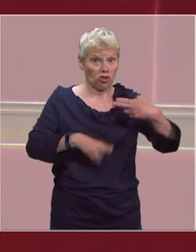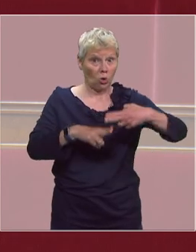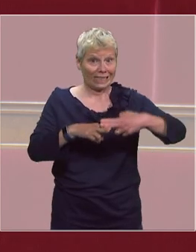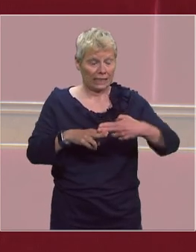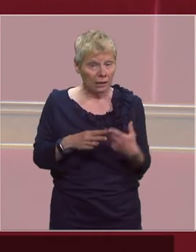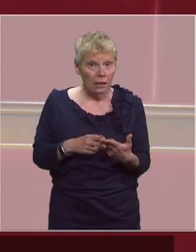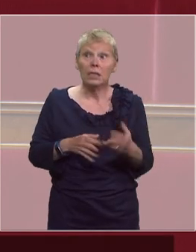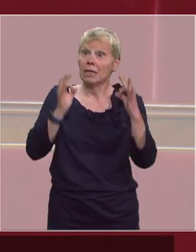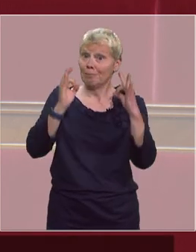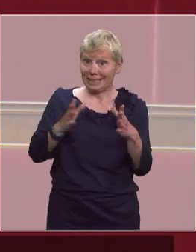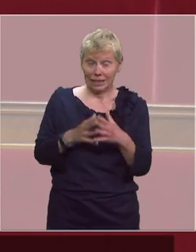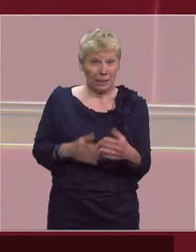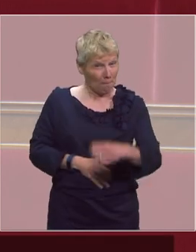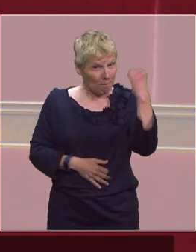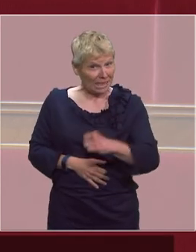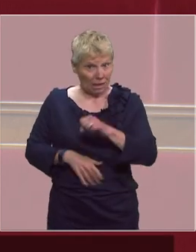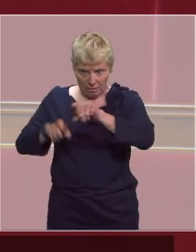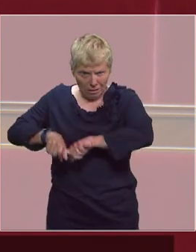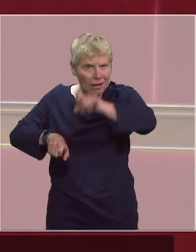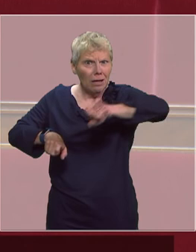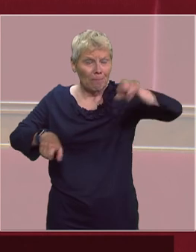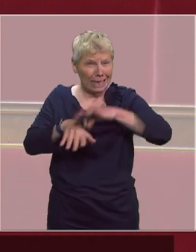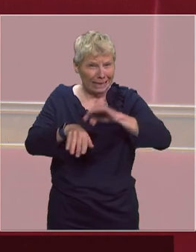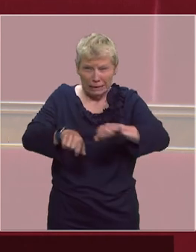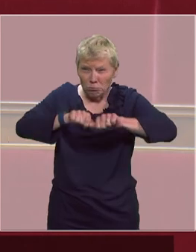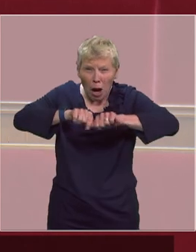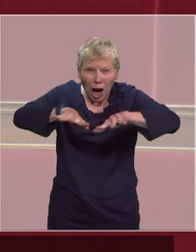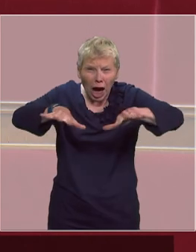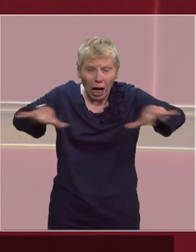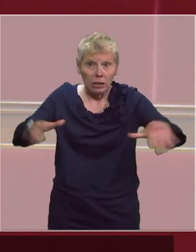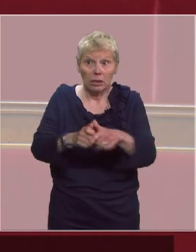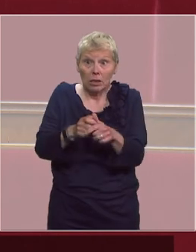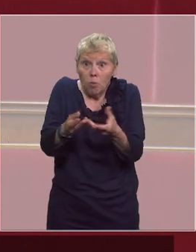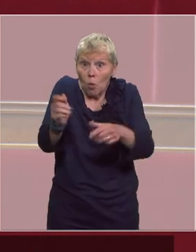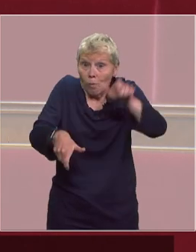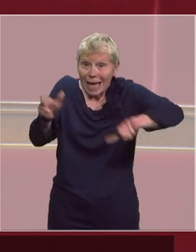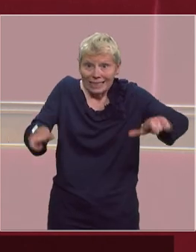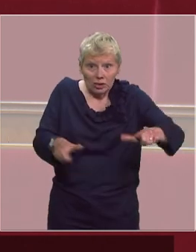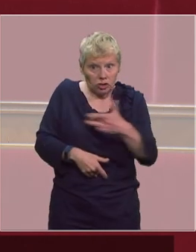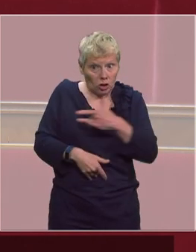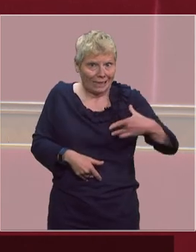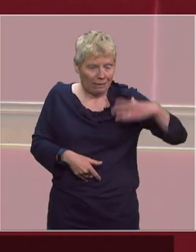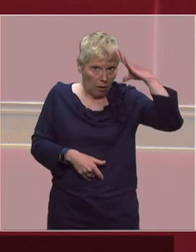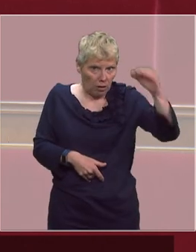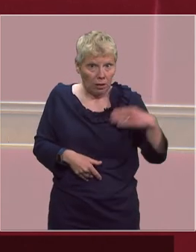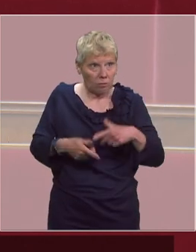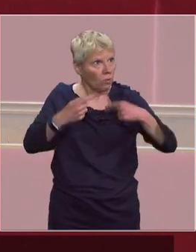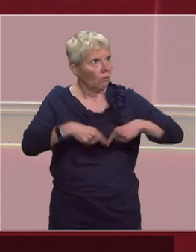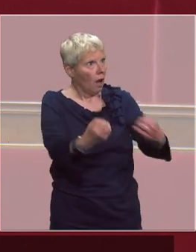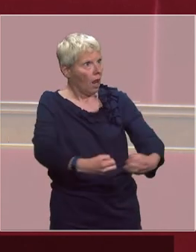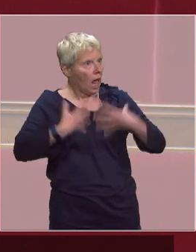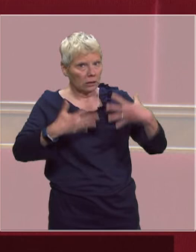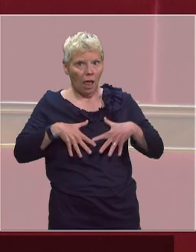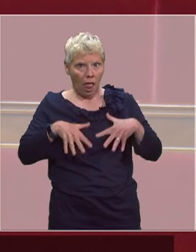en pleine phase d'aggravation de la crise, je reprends vos termes de ce matin, de nombreux personnels soignants se sentent abandonnés par l'Etat et beaucoup restent